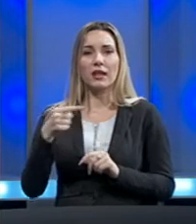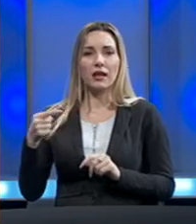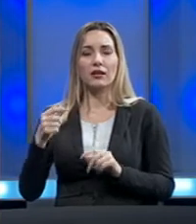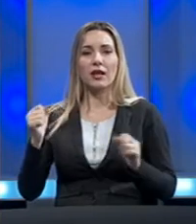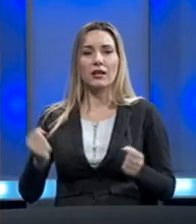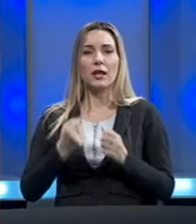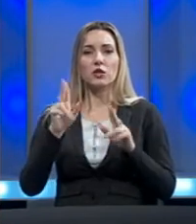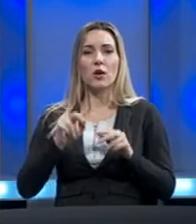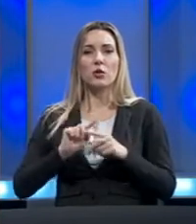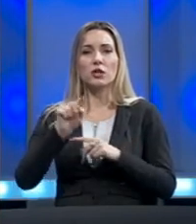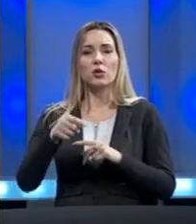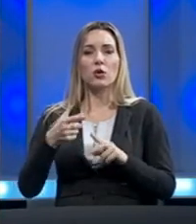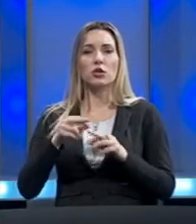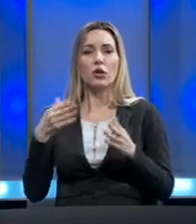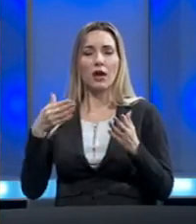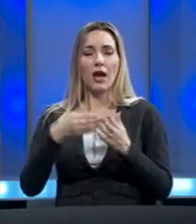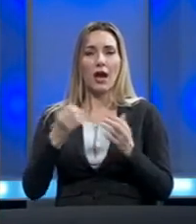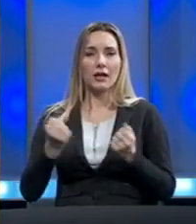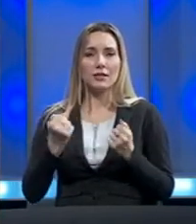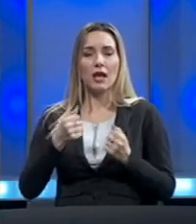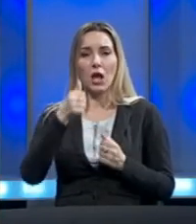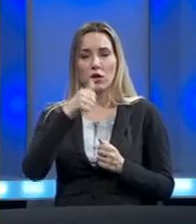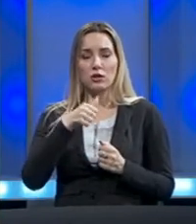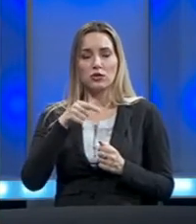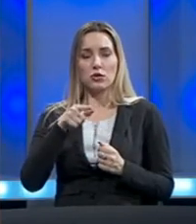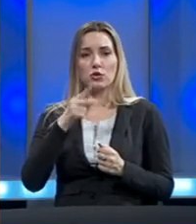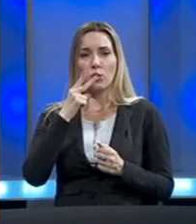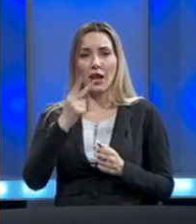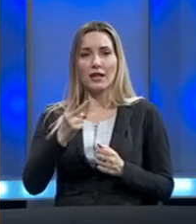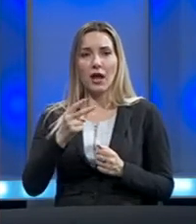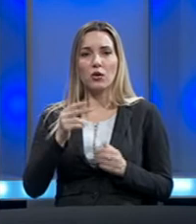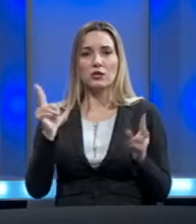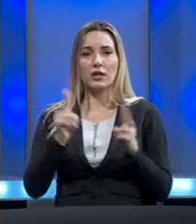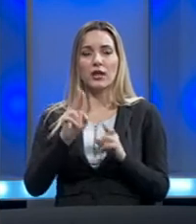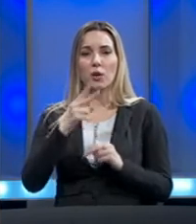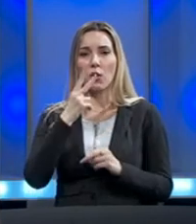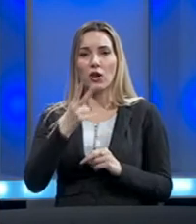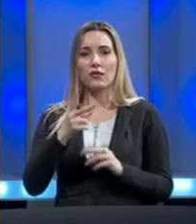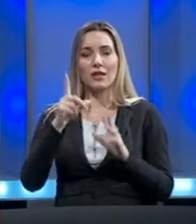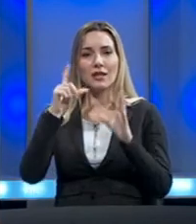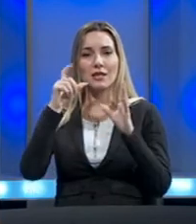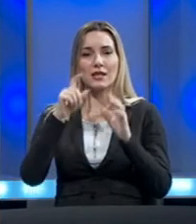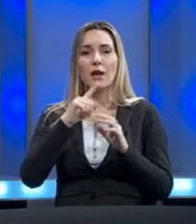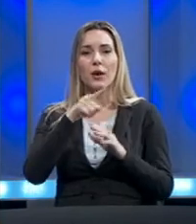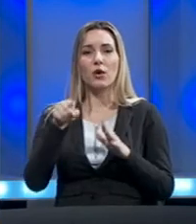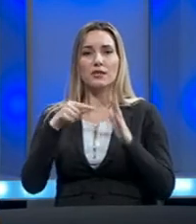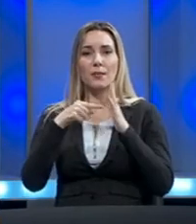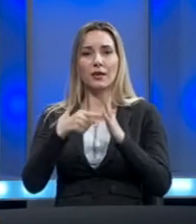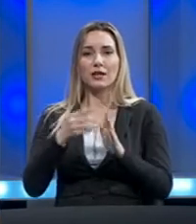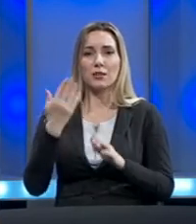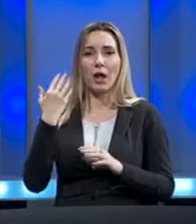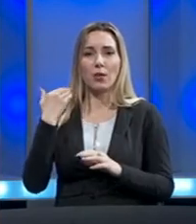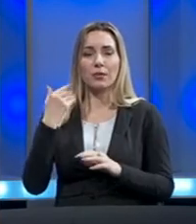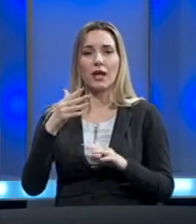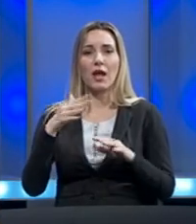znači, vrlo teško može doći do interakcije. Ono što su gledalaci vrlo kratko mogli vidjeti na slikama koje ste prikazali, malo prije u